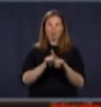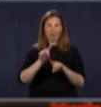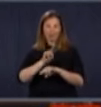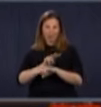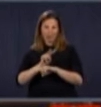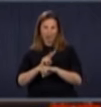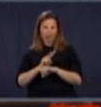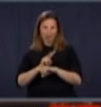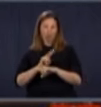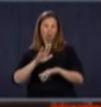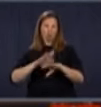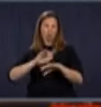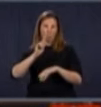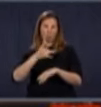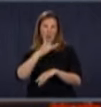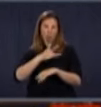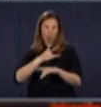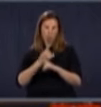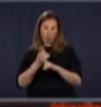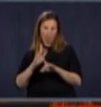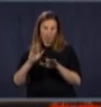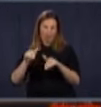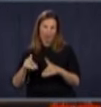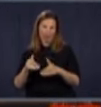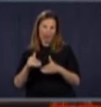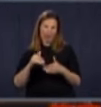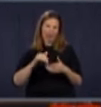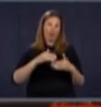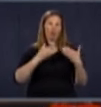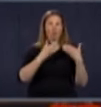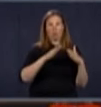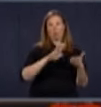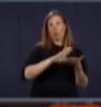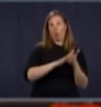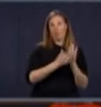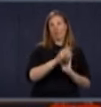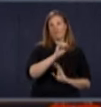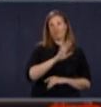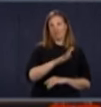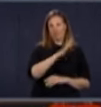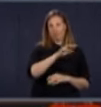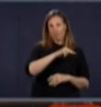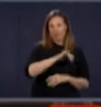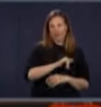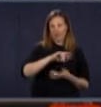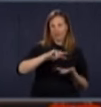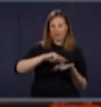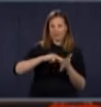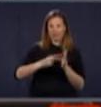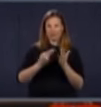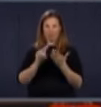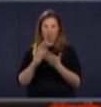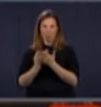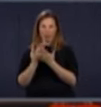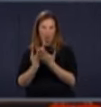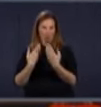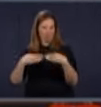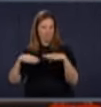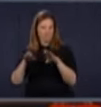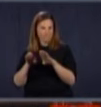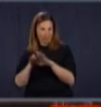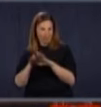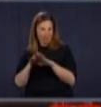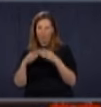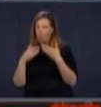semaine plus tard, le 1er juin, mais on sait que, bon, les écoles n'ouvriront pas tout de même à Montréal. Les gens, les travailleurs,